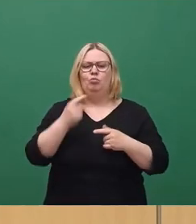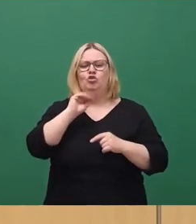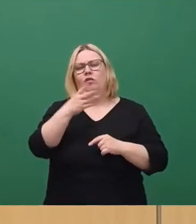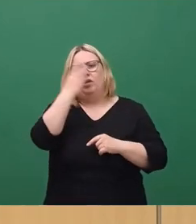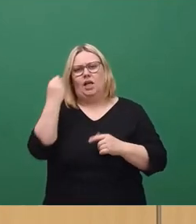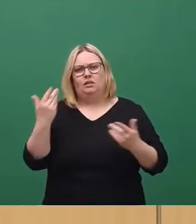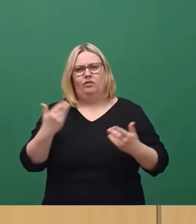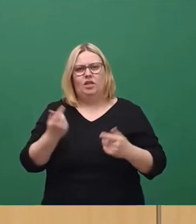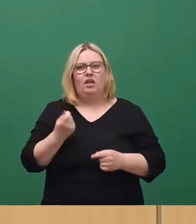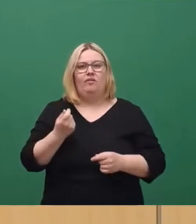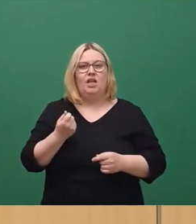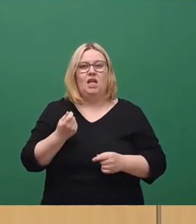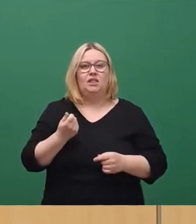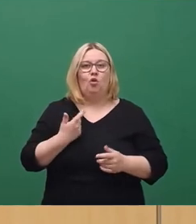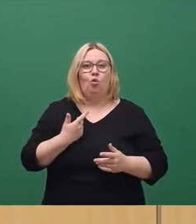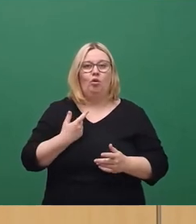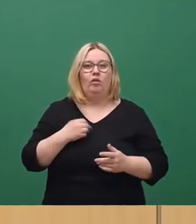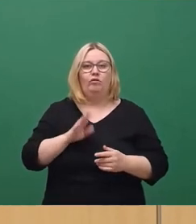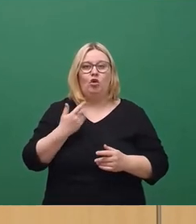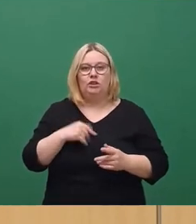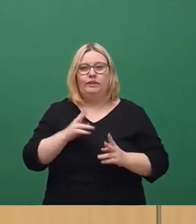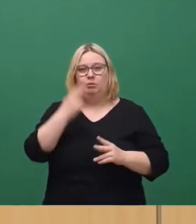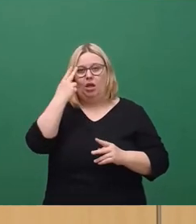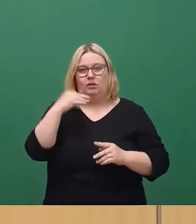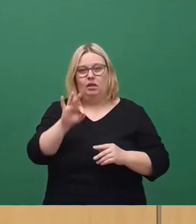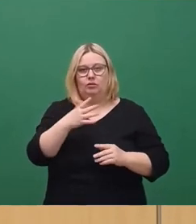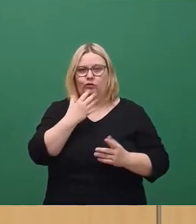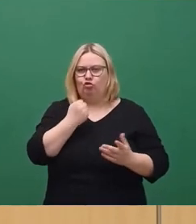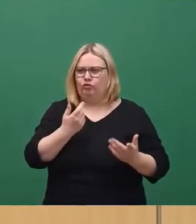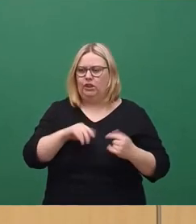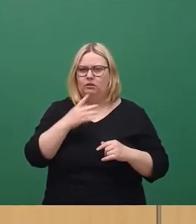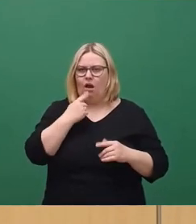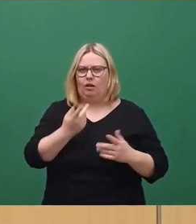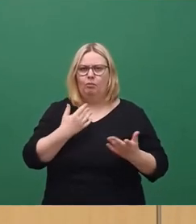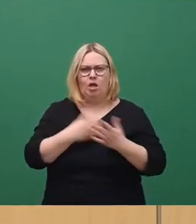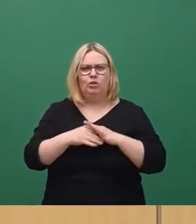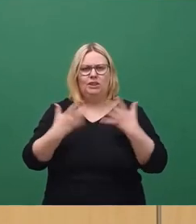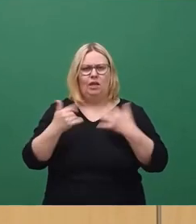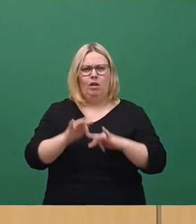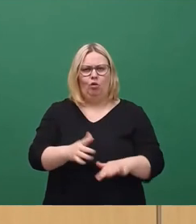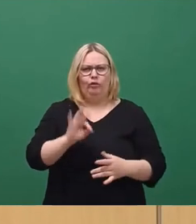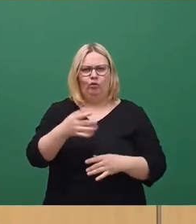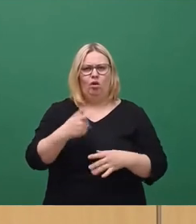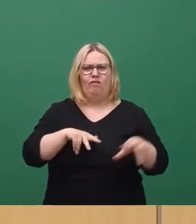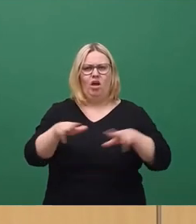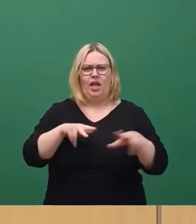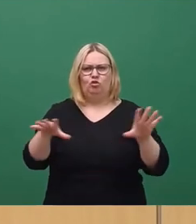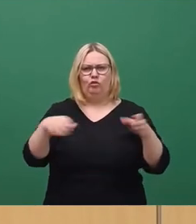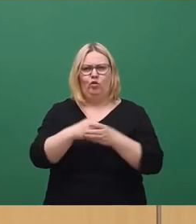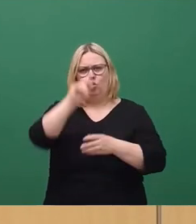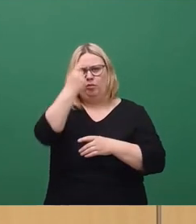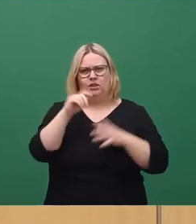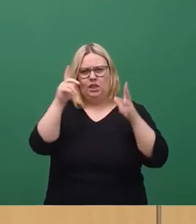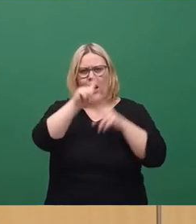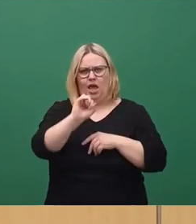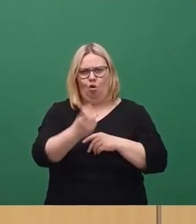Finanzierung, die die Dissidenten sich dafür vorstellen. Das sind diese 10 Millionen, die für die Verkehrserschließung für das Gymnasium Leo jetzt